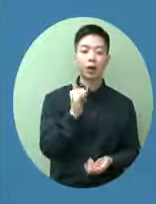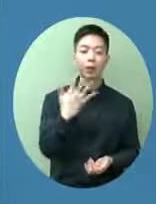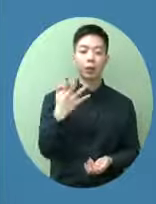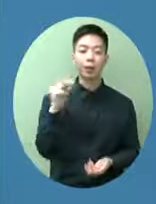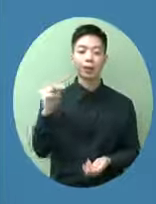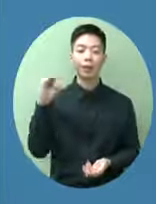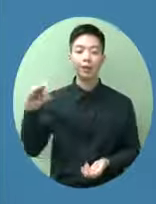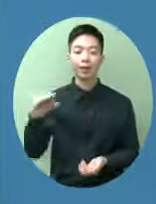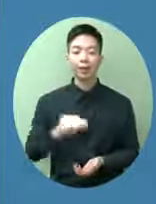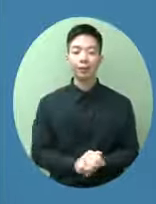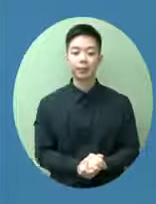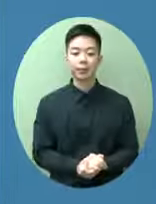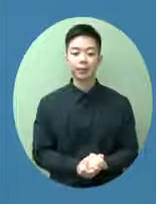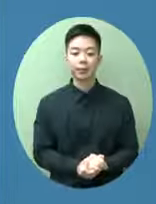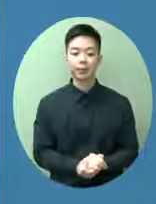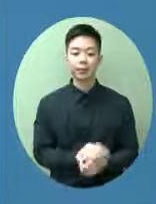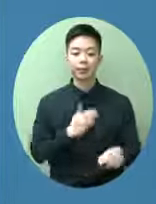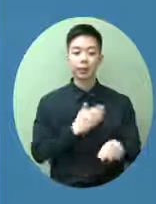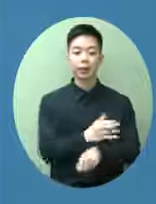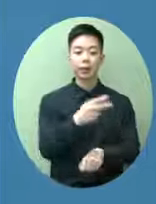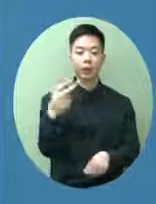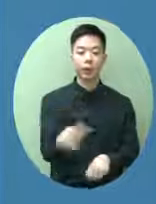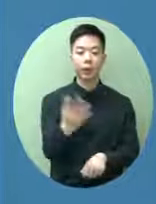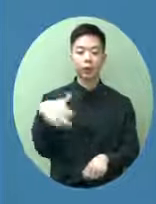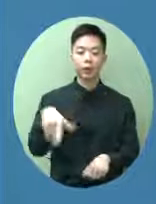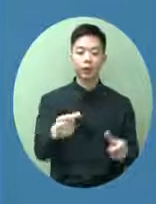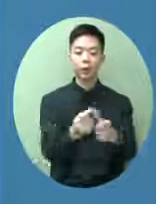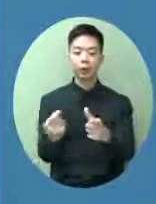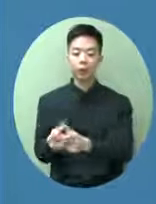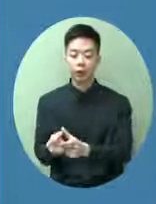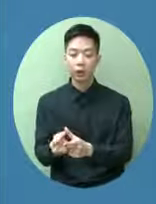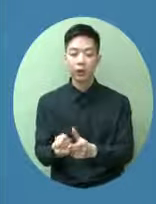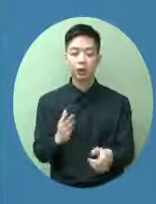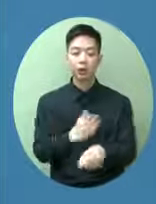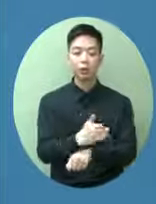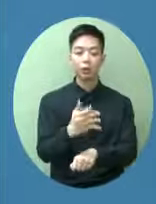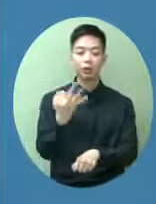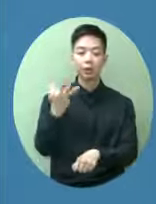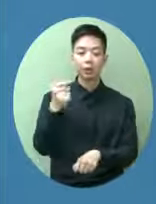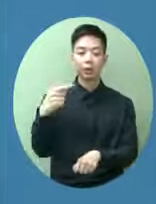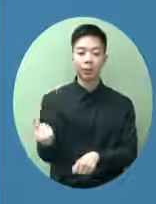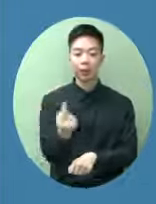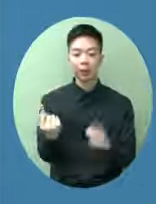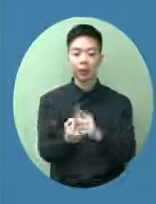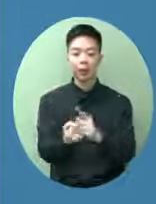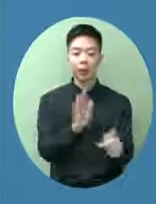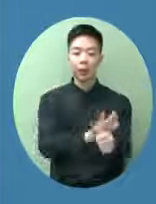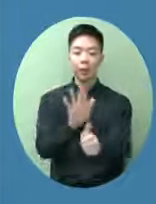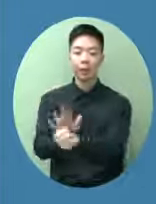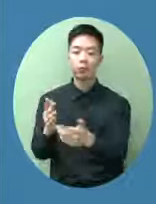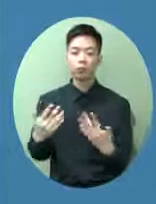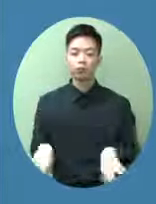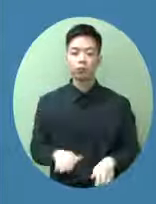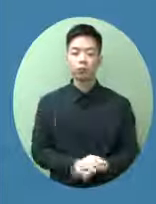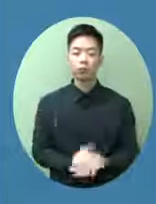港元為及超過二萬五千家企業及超過三十萬相關的員工繼續